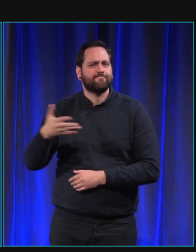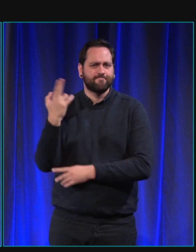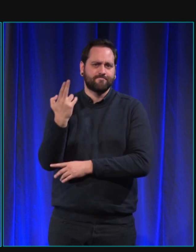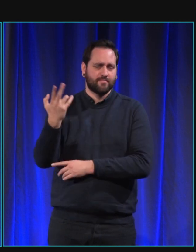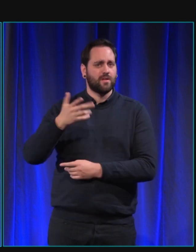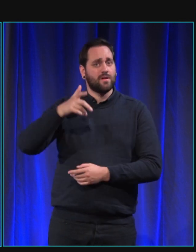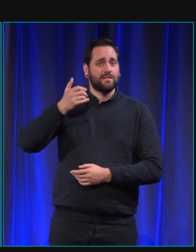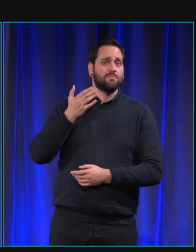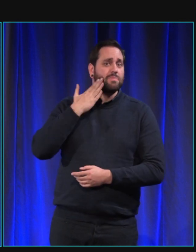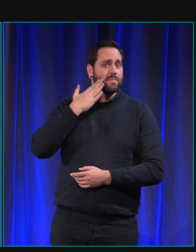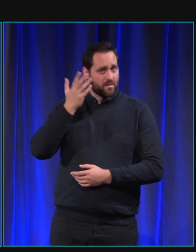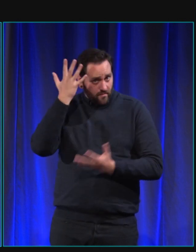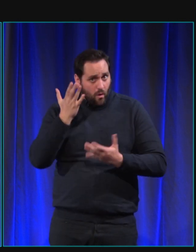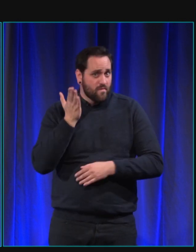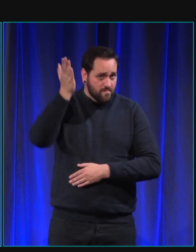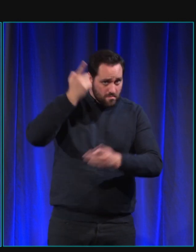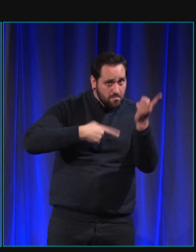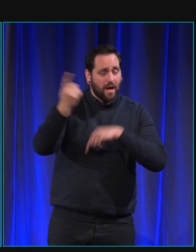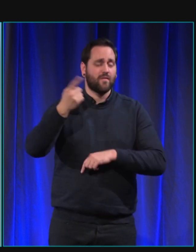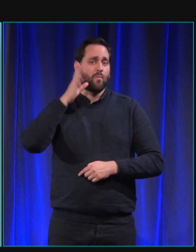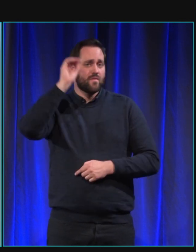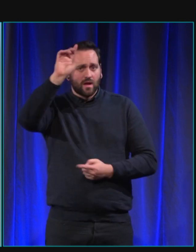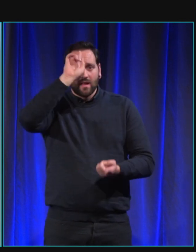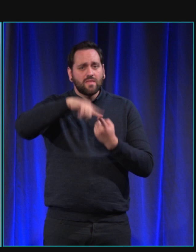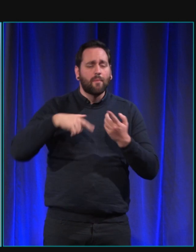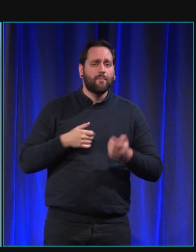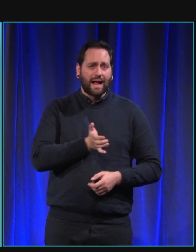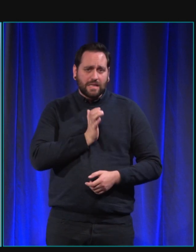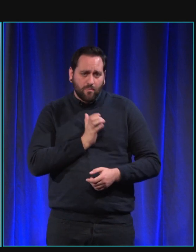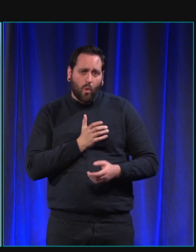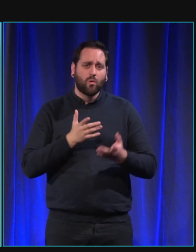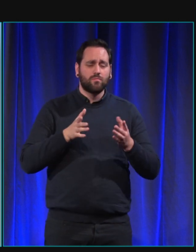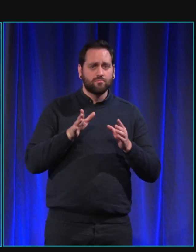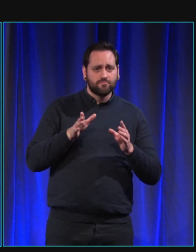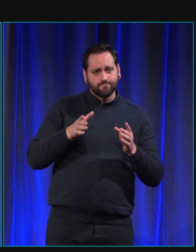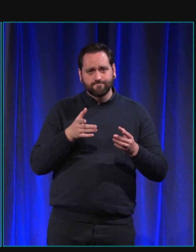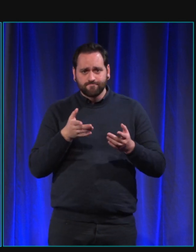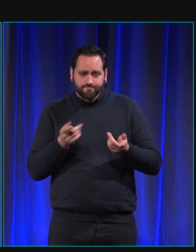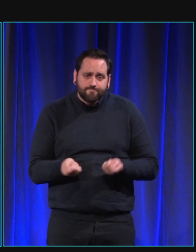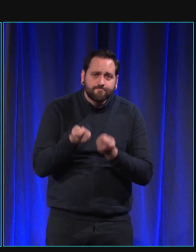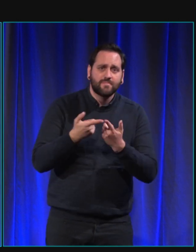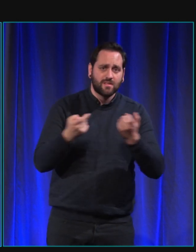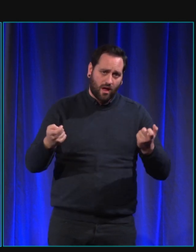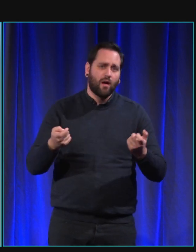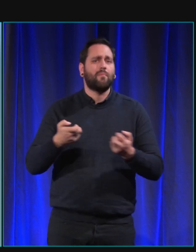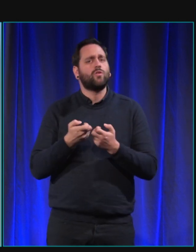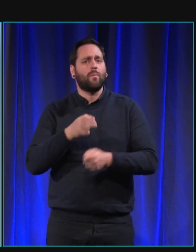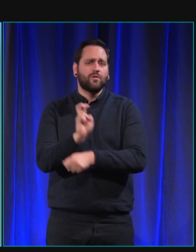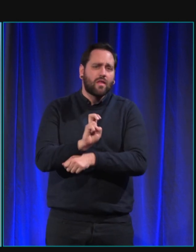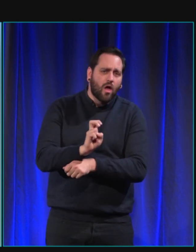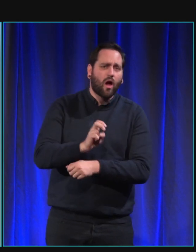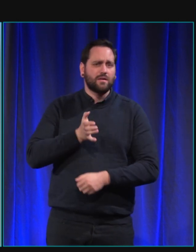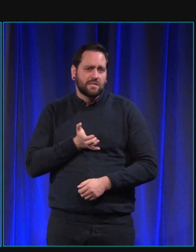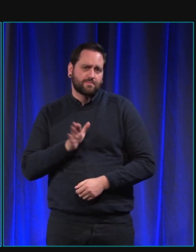faire un métier en lien avec les animaux de compagnie. Donc, vous vous êtes amené à travailler avec des éducateurs canins, notamment.